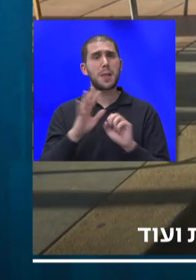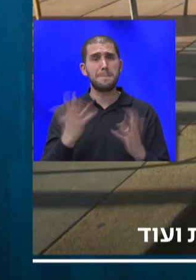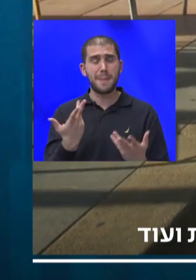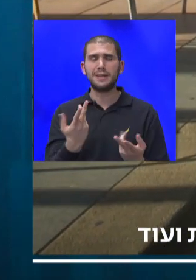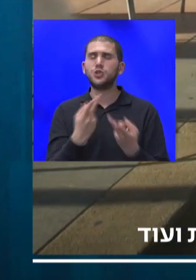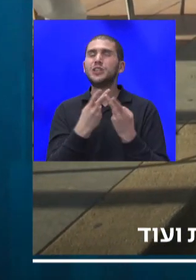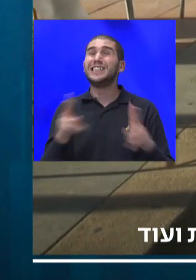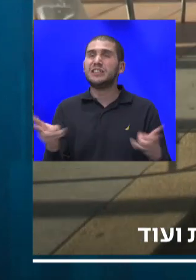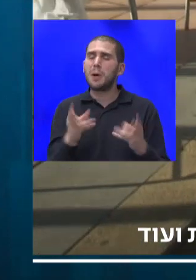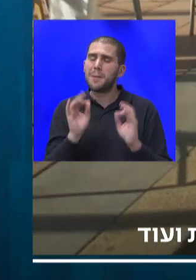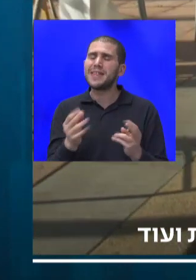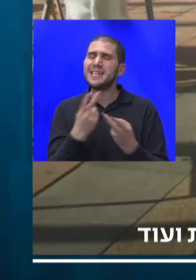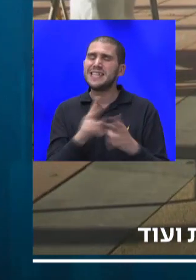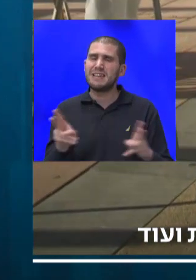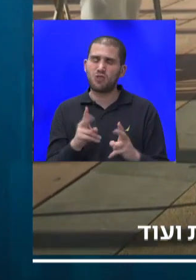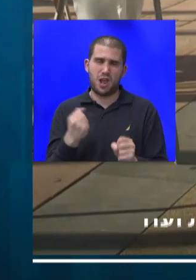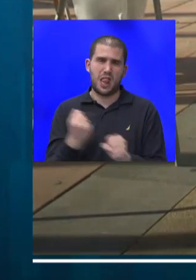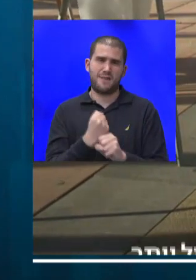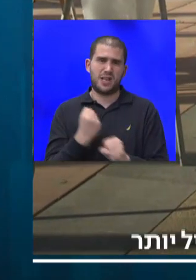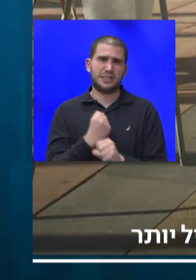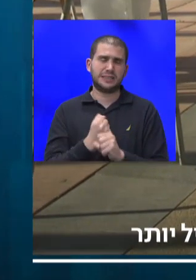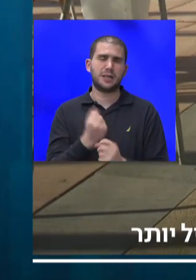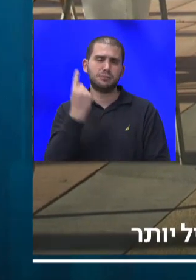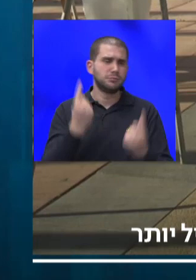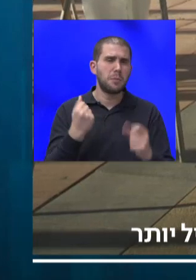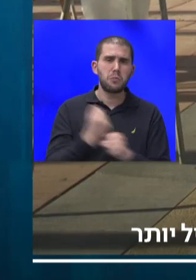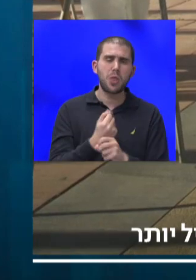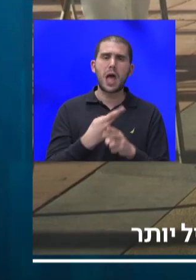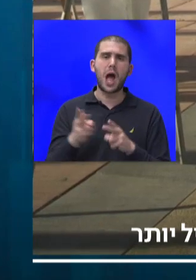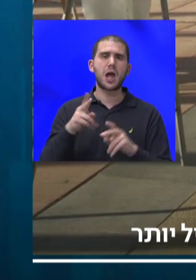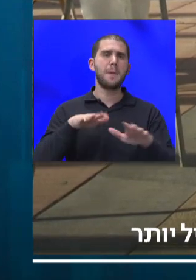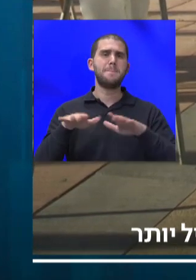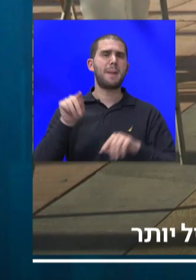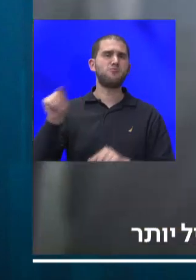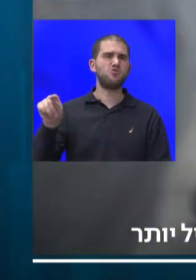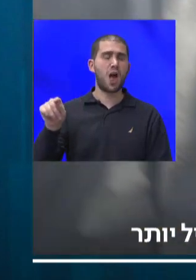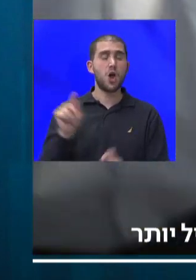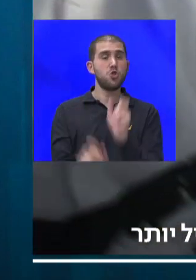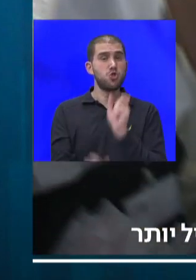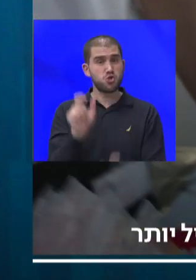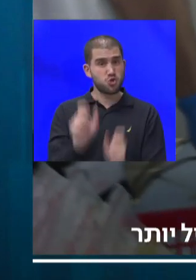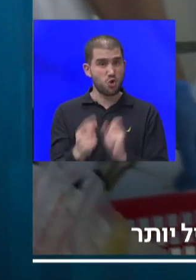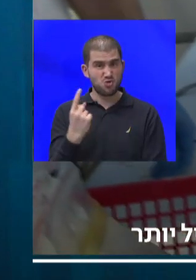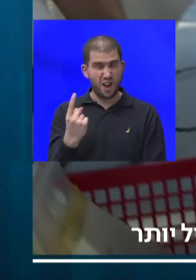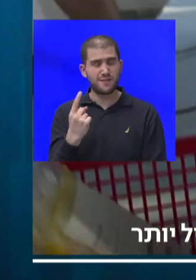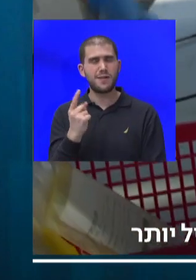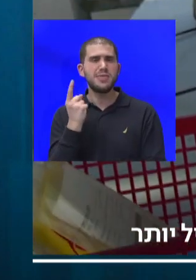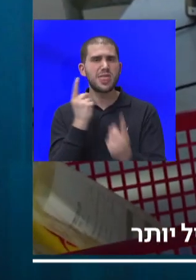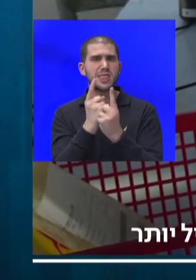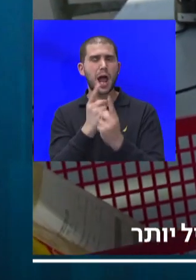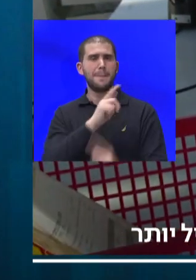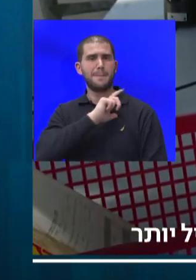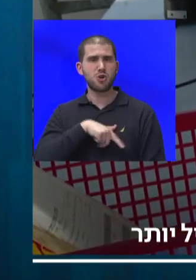ניתן, לבצע פעולות רק על ידי הממשלה. התושב פוגש את הרשות המקומית, ושהרשות המקומית